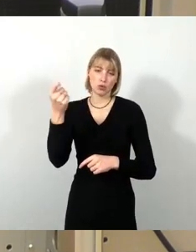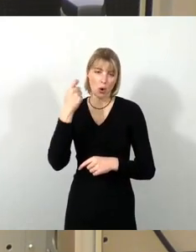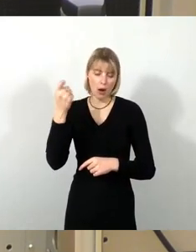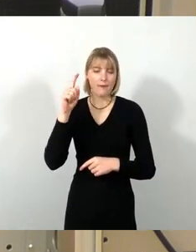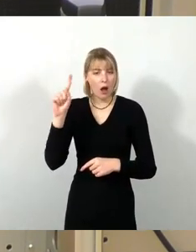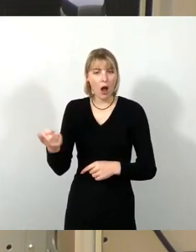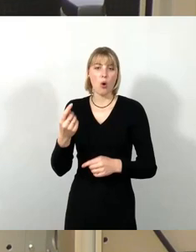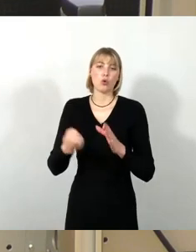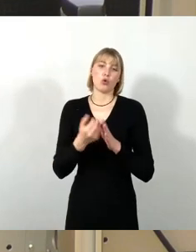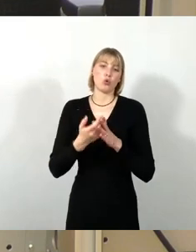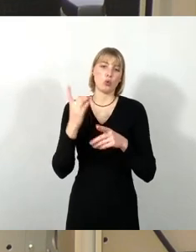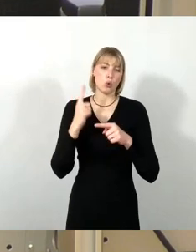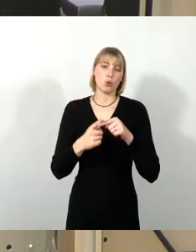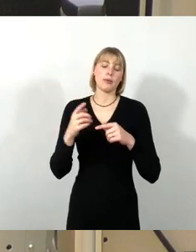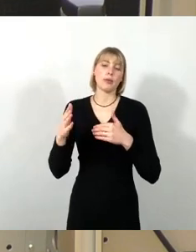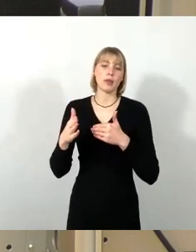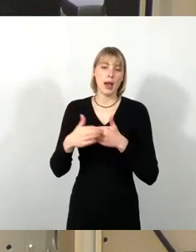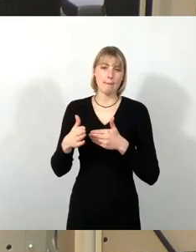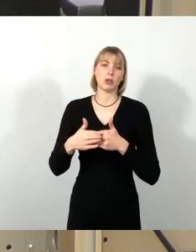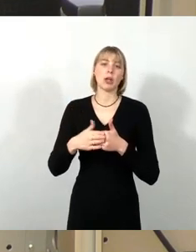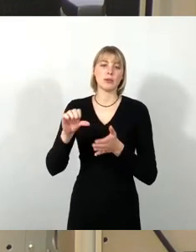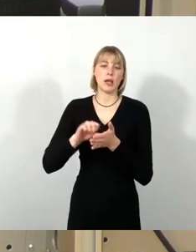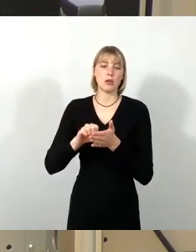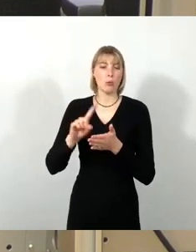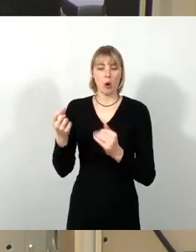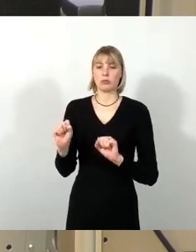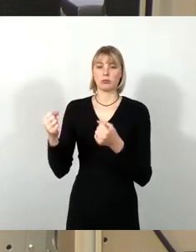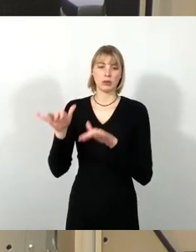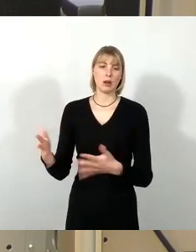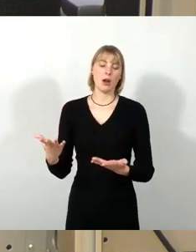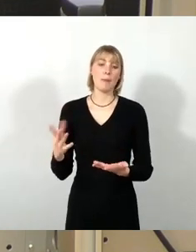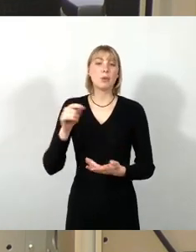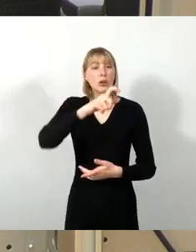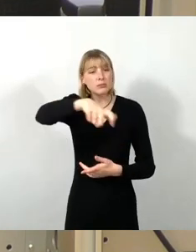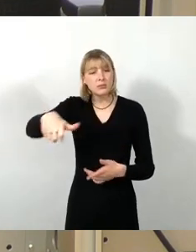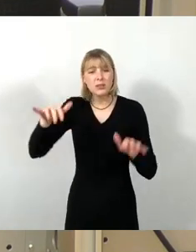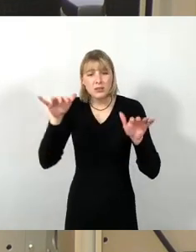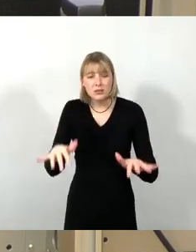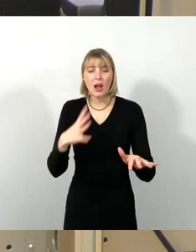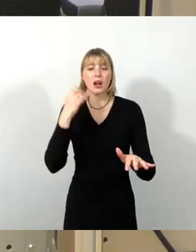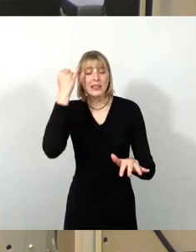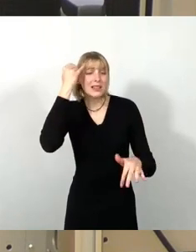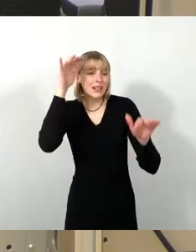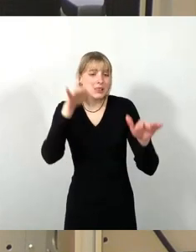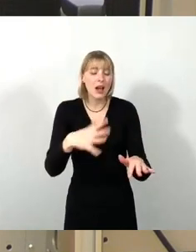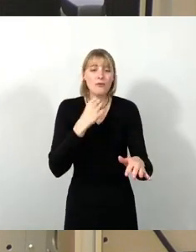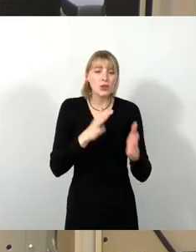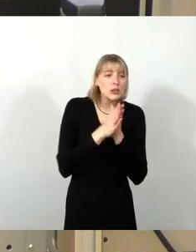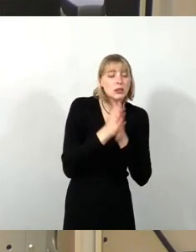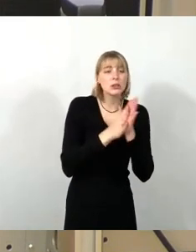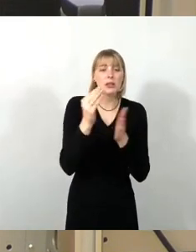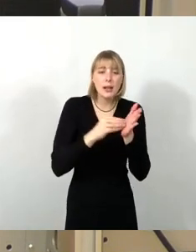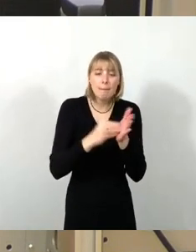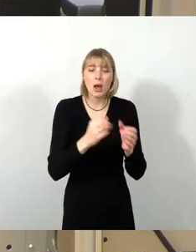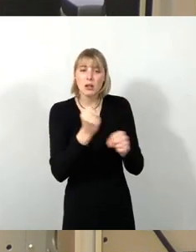Nachbarschaftszentrum bemühen. Menschen, die sagen, das ist eine Idee, wir wollen mitmachen, wir wollen arbeiten, wir wollen gar nicht